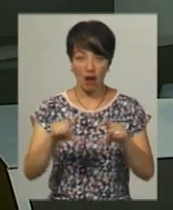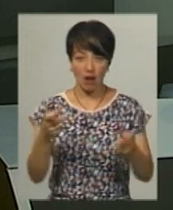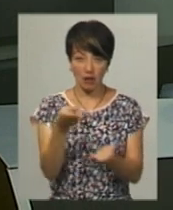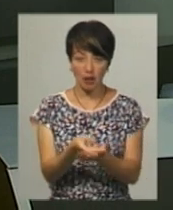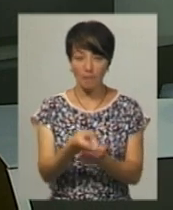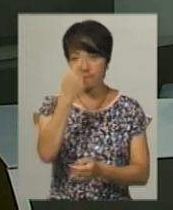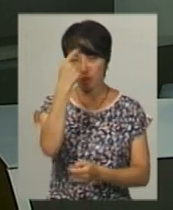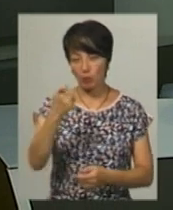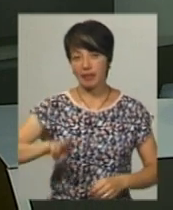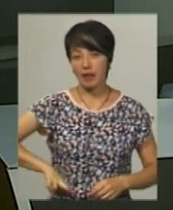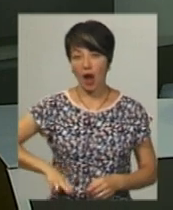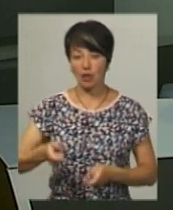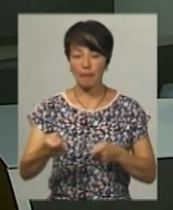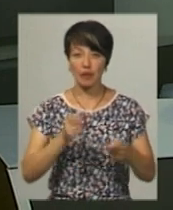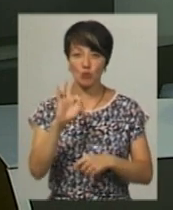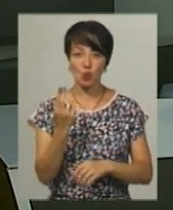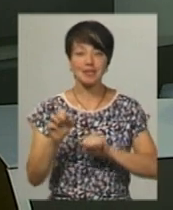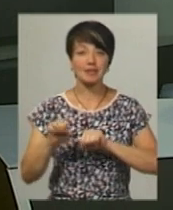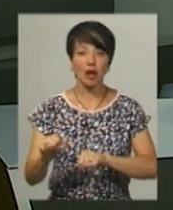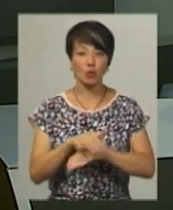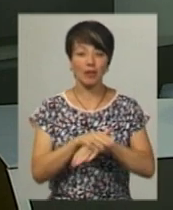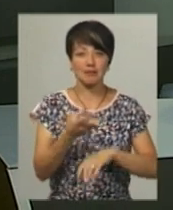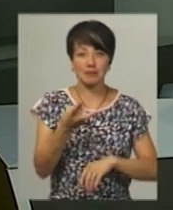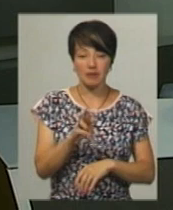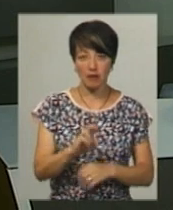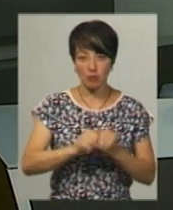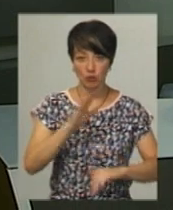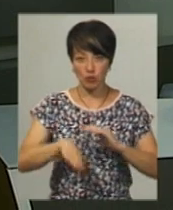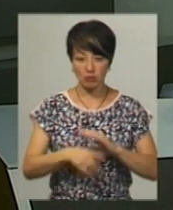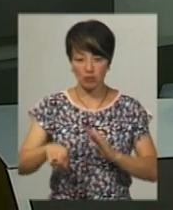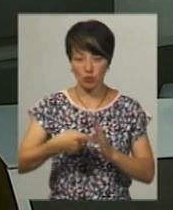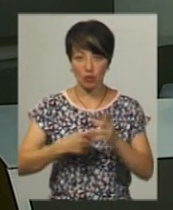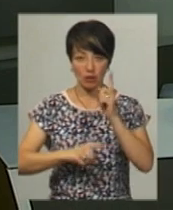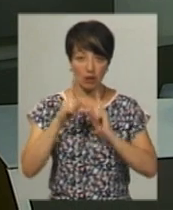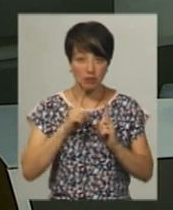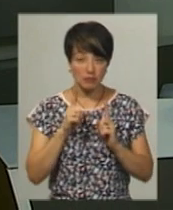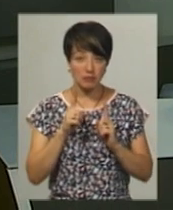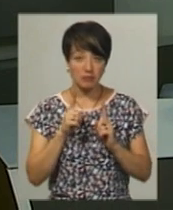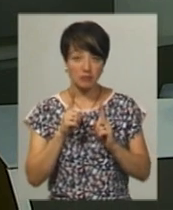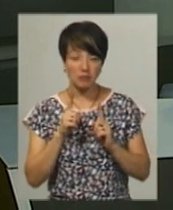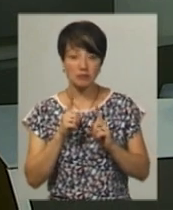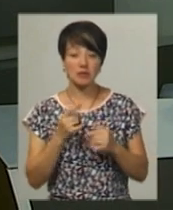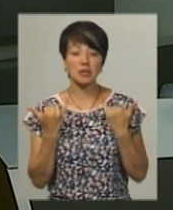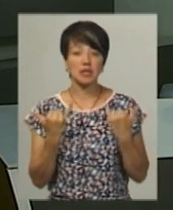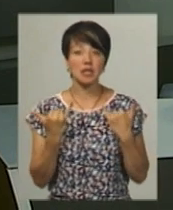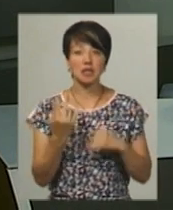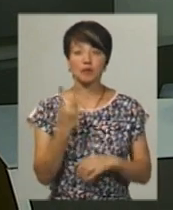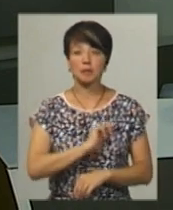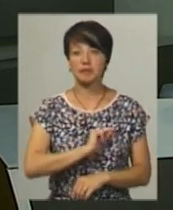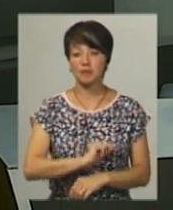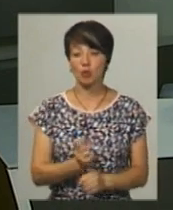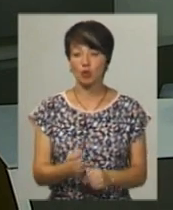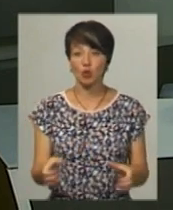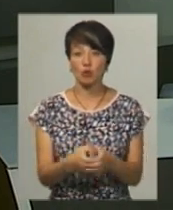Як повідомила директорка Департаменту соціального захисту населення Кам'янець-Подільської міської ради Людмила Позенюк, зараз двоє працівників з